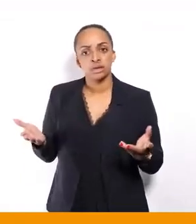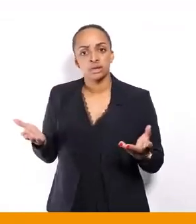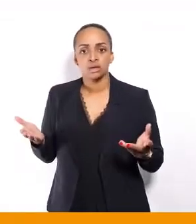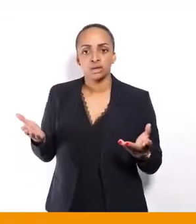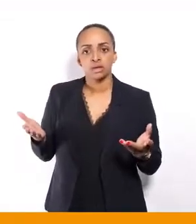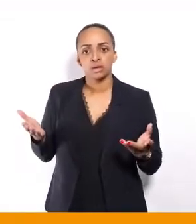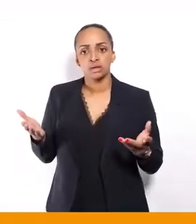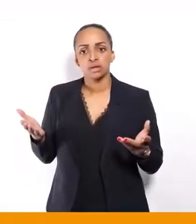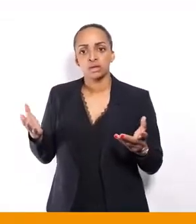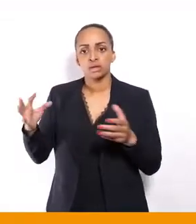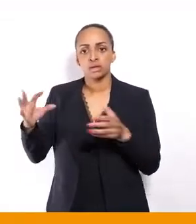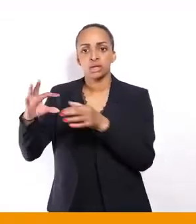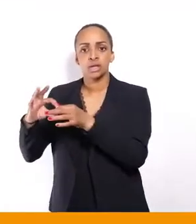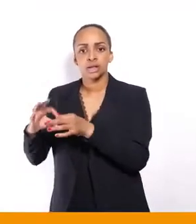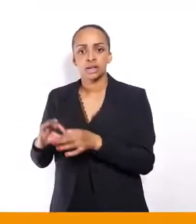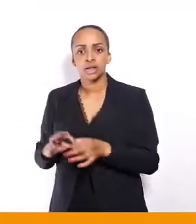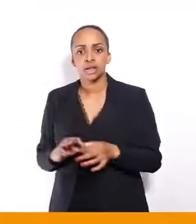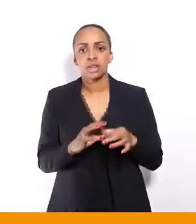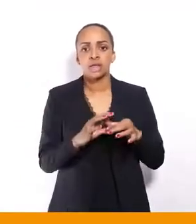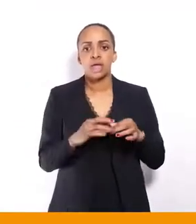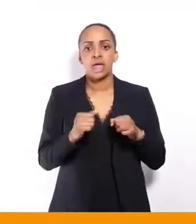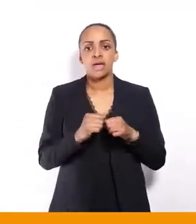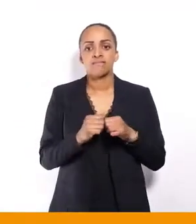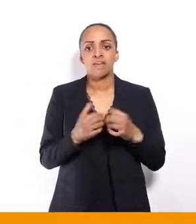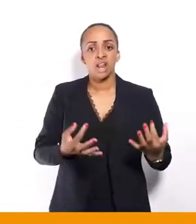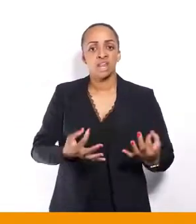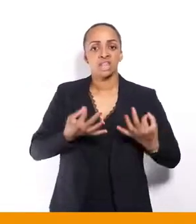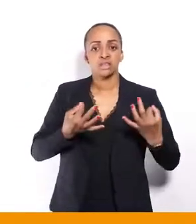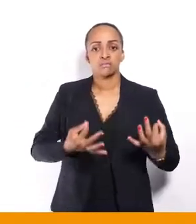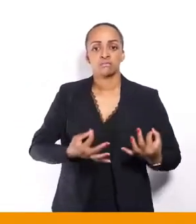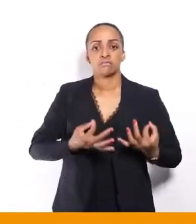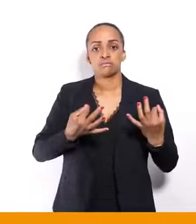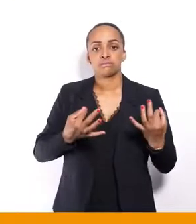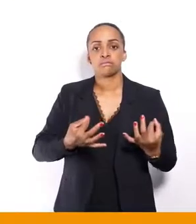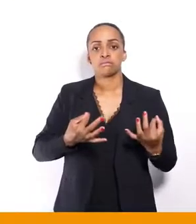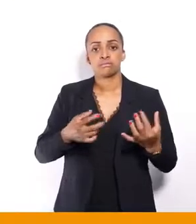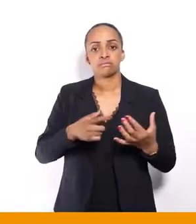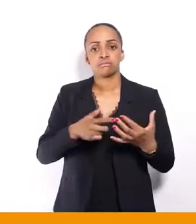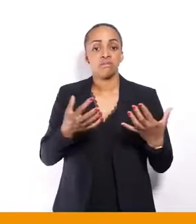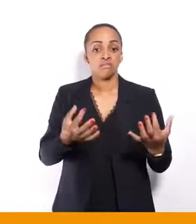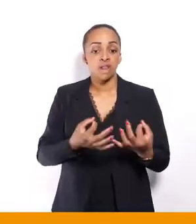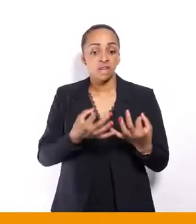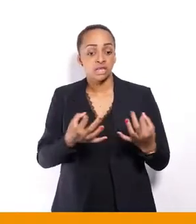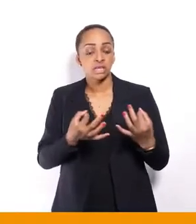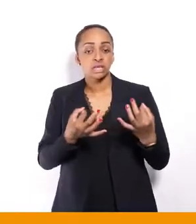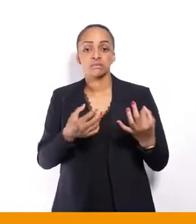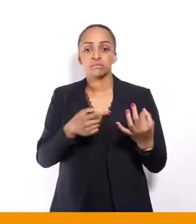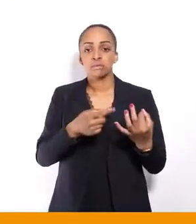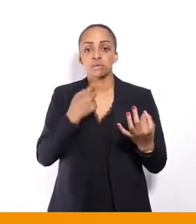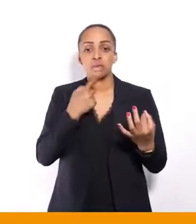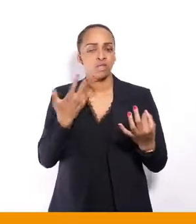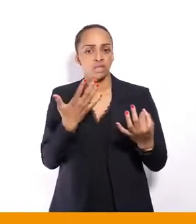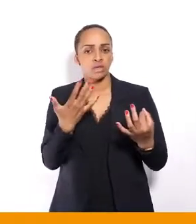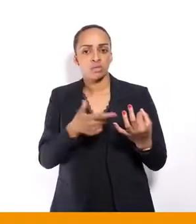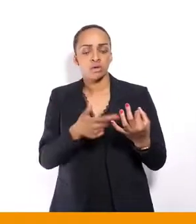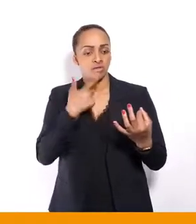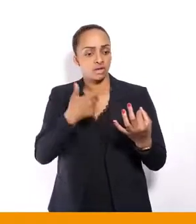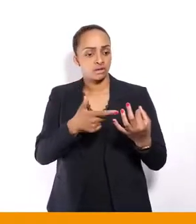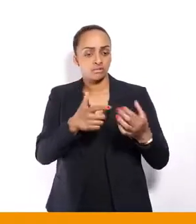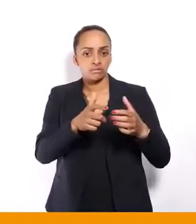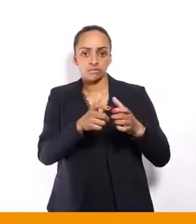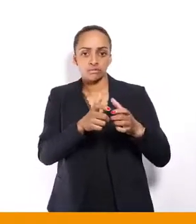validisme. C'est-à que le validisme, c'est aussi la définition du fait que la société est construite,